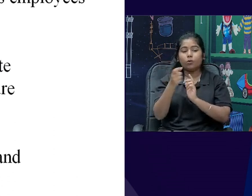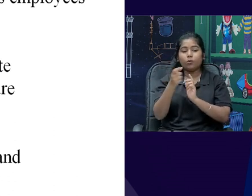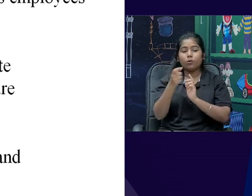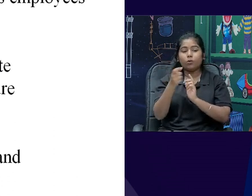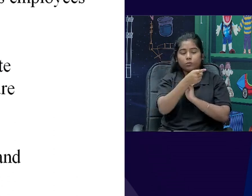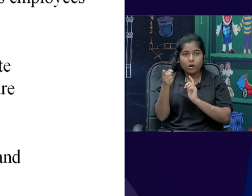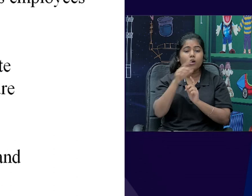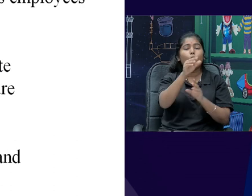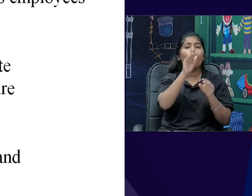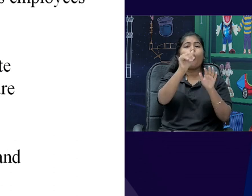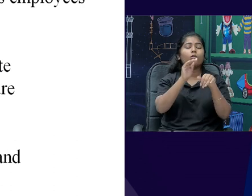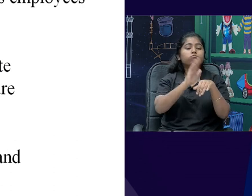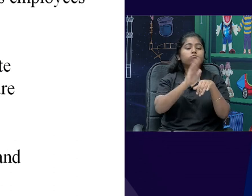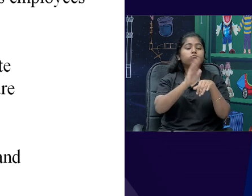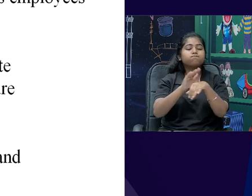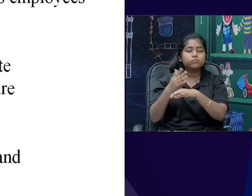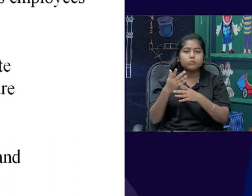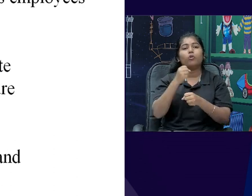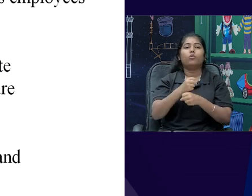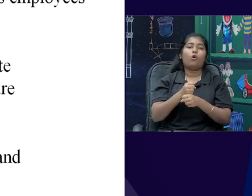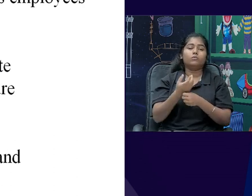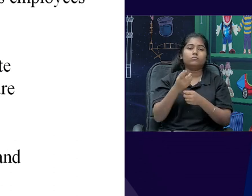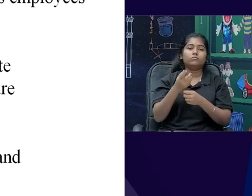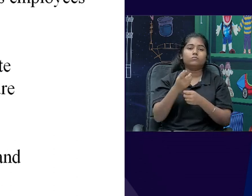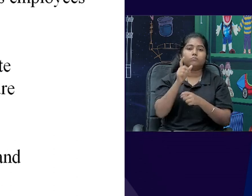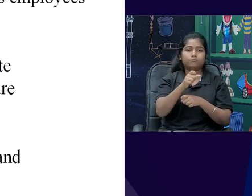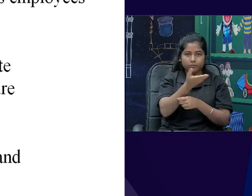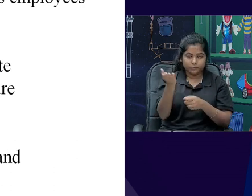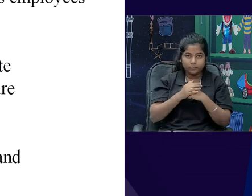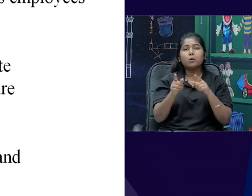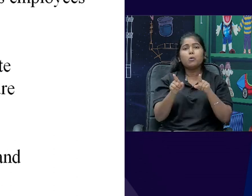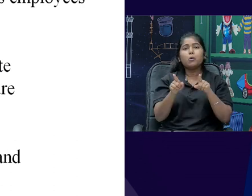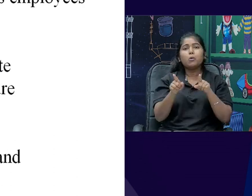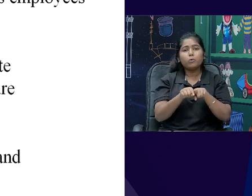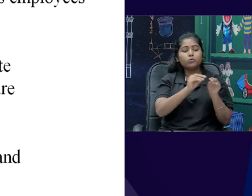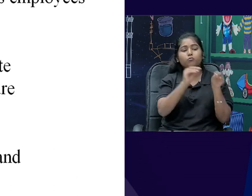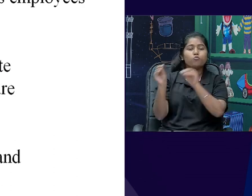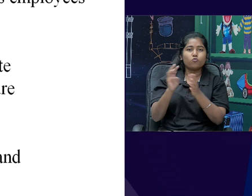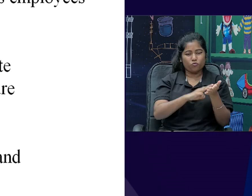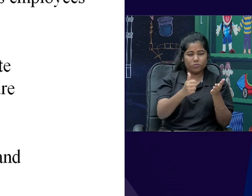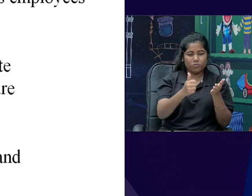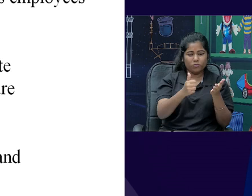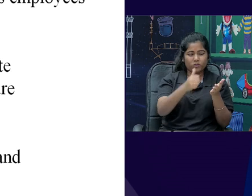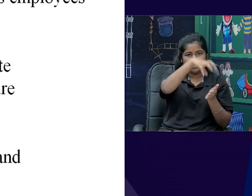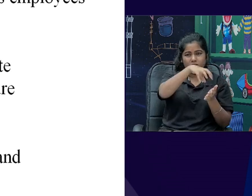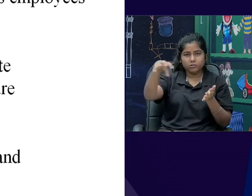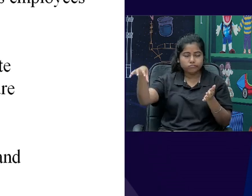government में work करते हैं, और कहीं बार उनकी transfer भी होती है, एक ministry से, दूसरी ministry में. So, these undertakings,